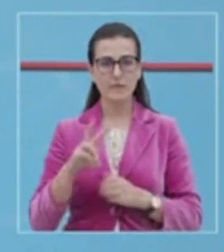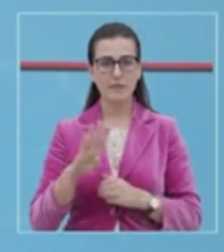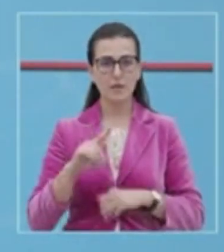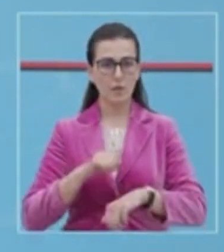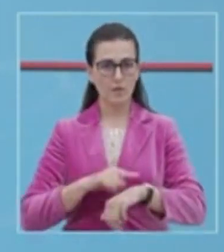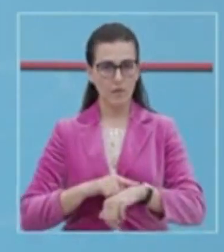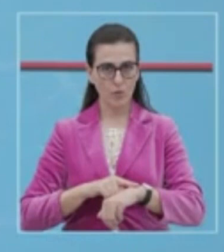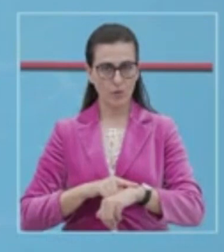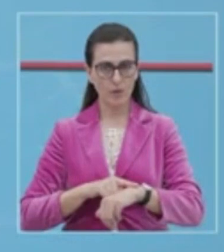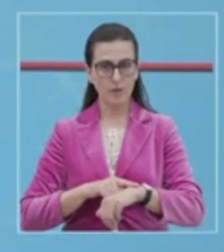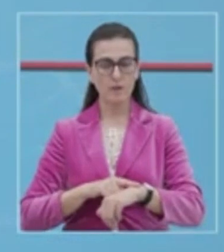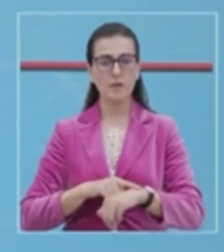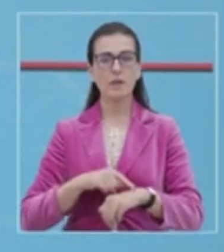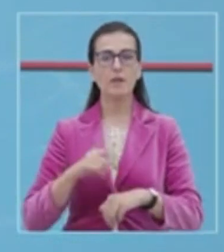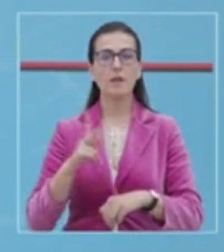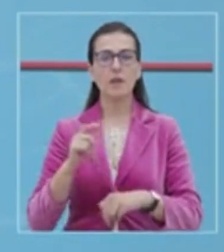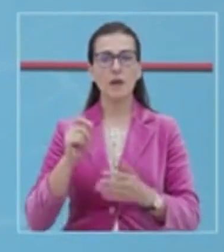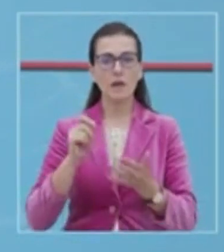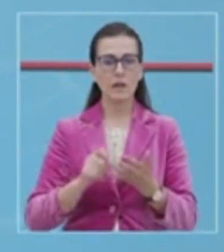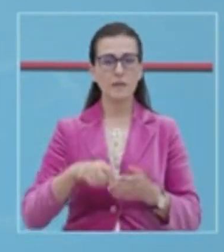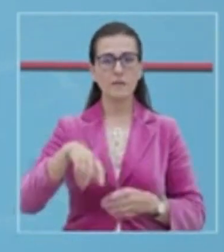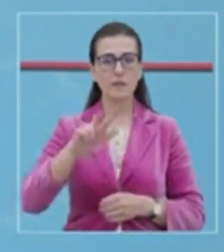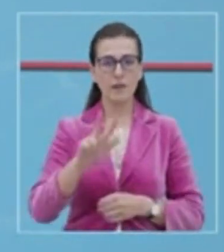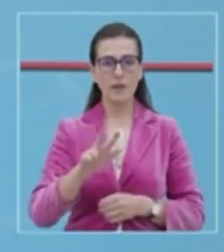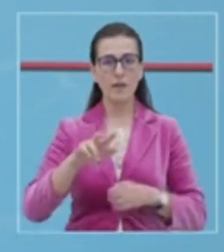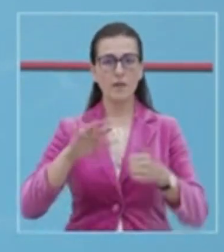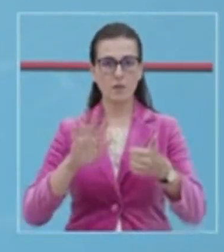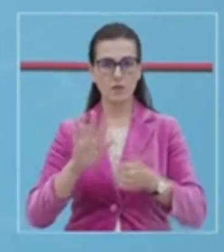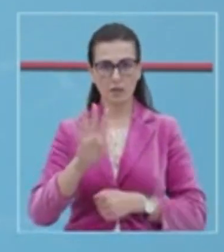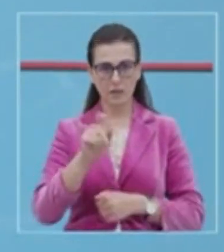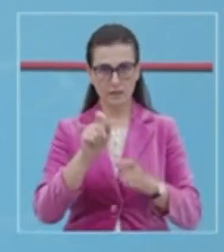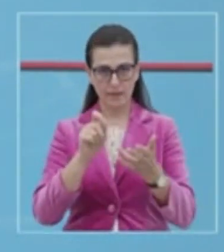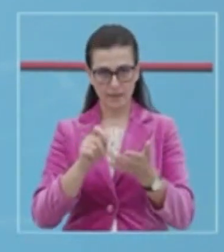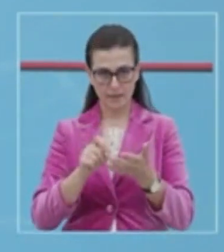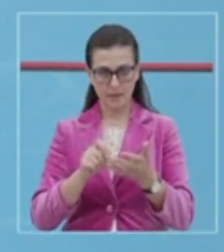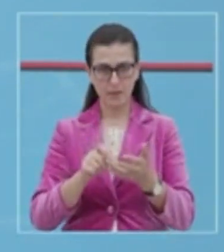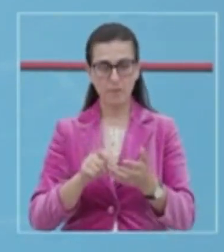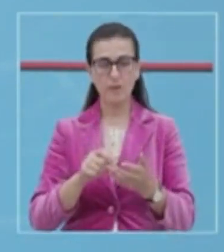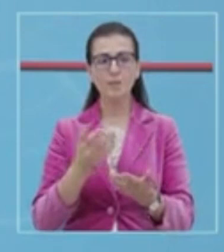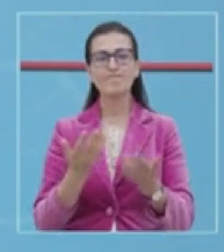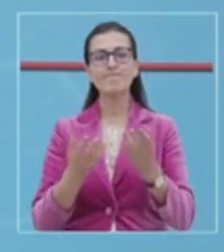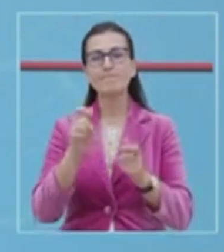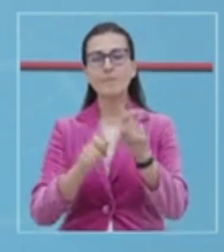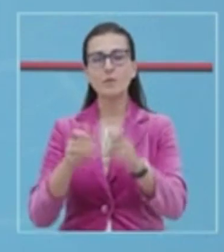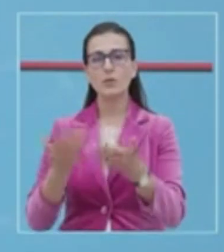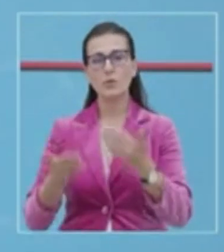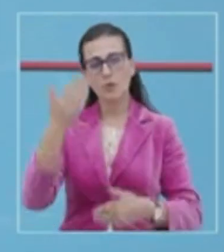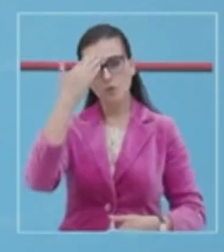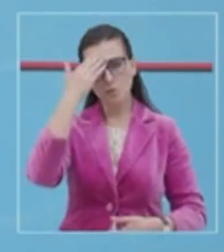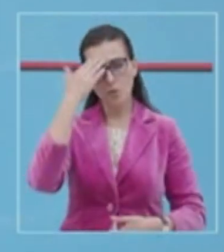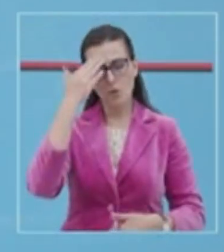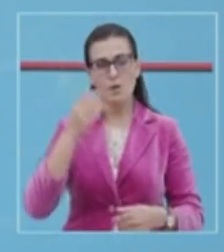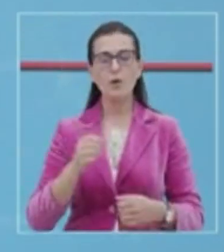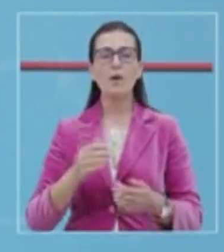gjatë 24 orve të fundit, janë kryer 364 testime për të dyshuar të prejkur me